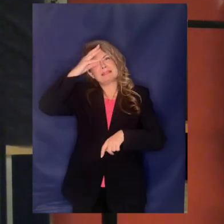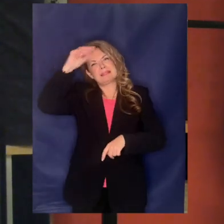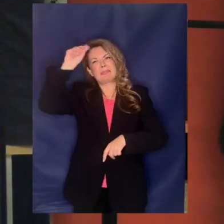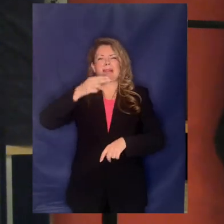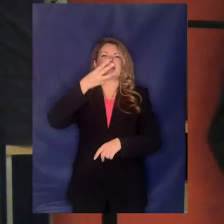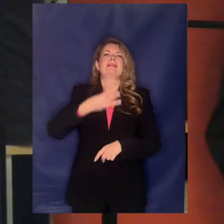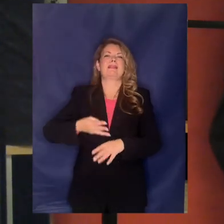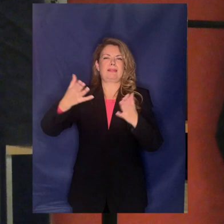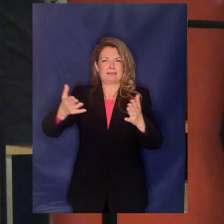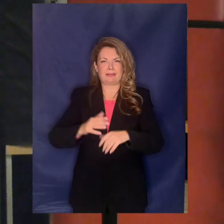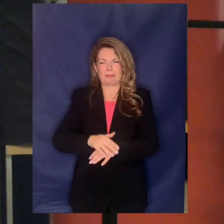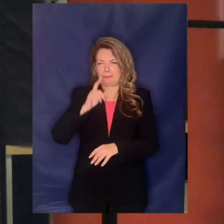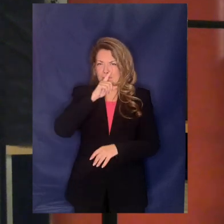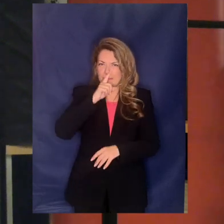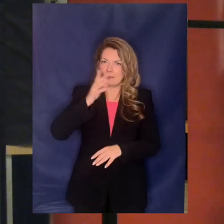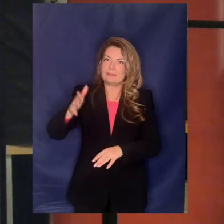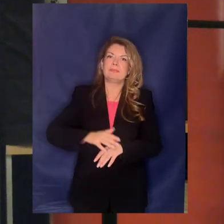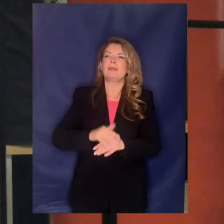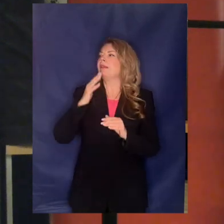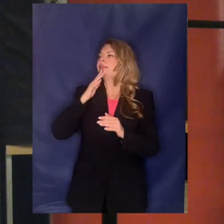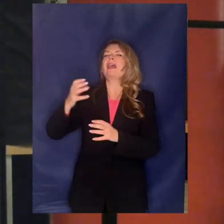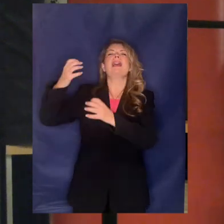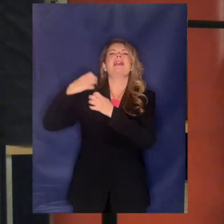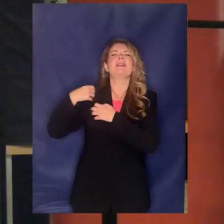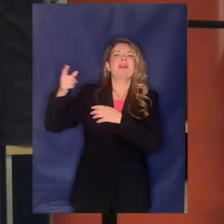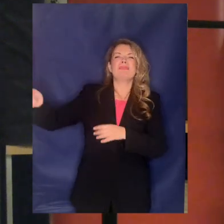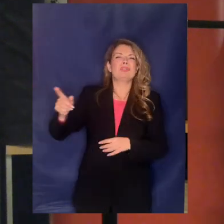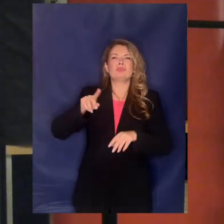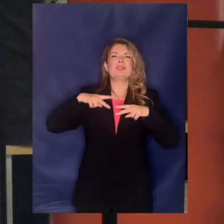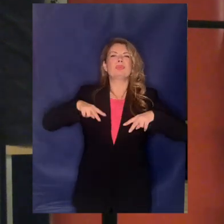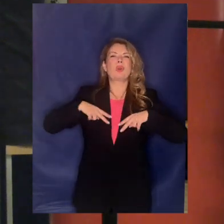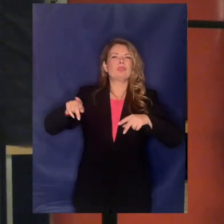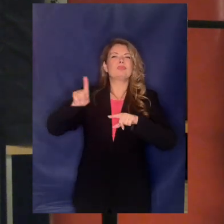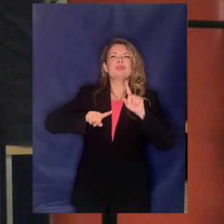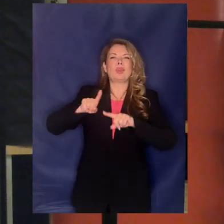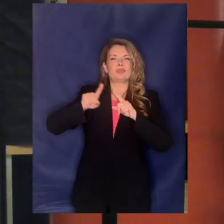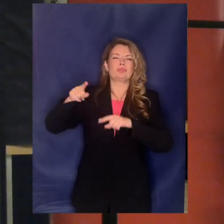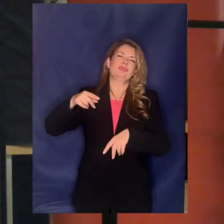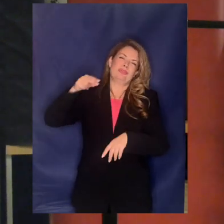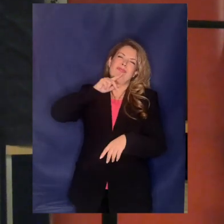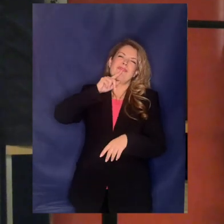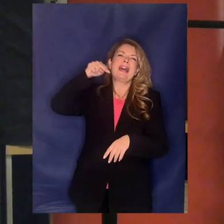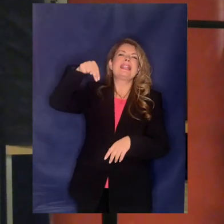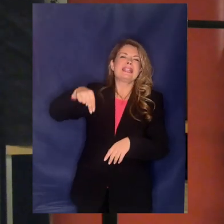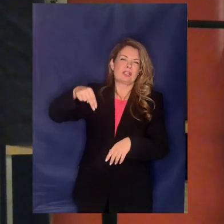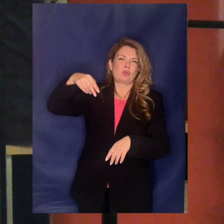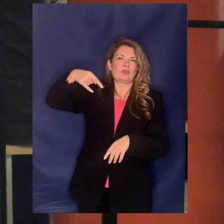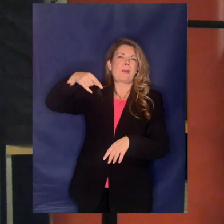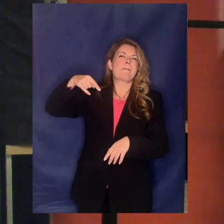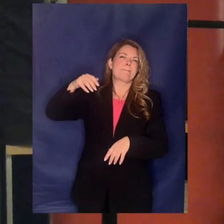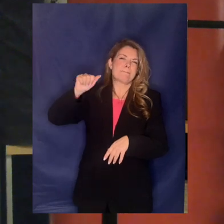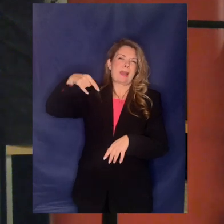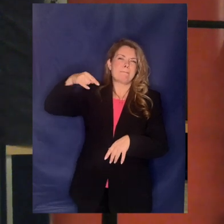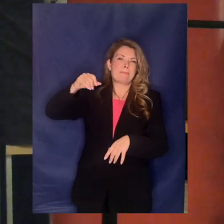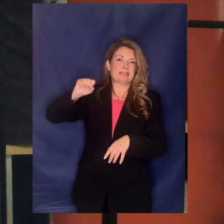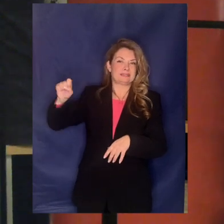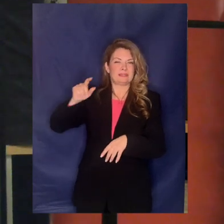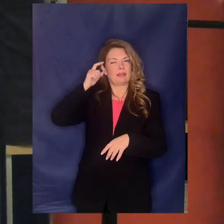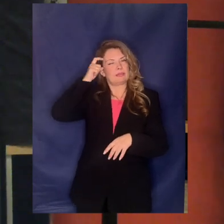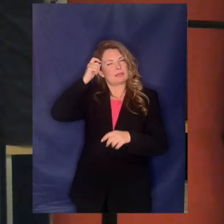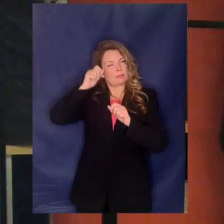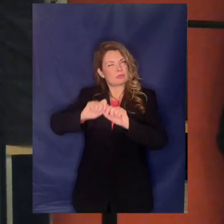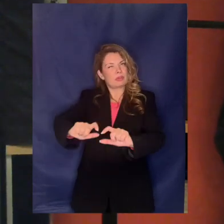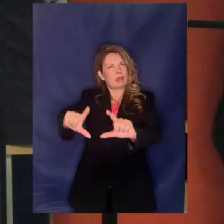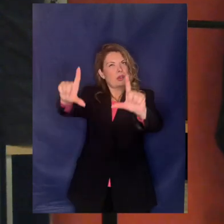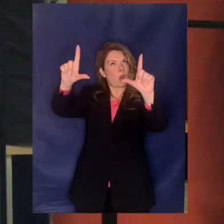και αρμόδιο υπουργό τον Νίκο Παπά για φανταστείτε λοιπόν κάντε το λίγο εικόνα